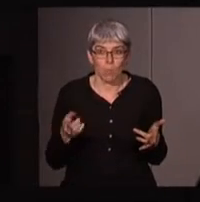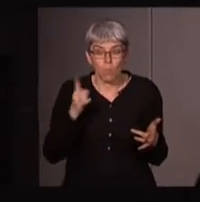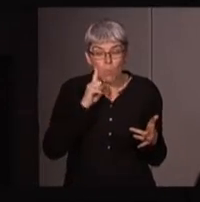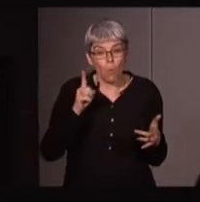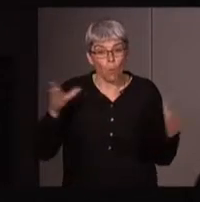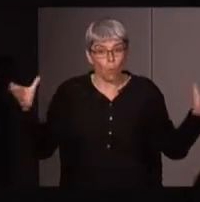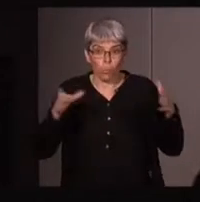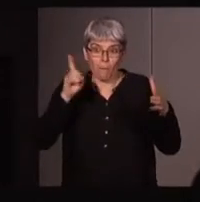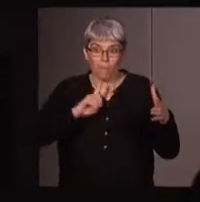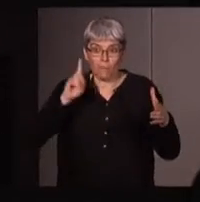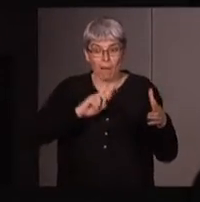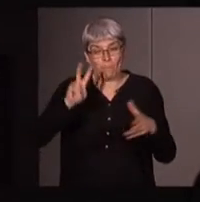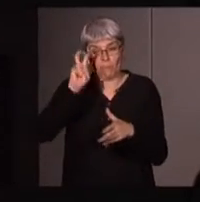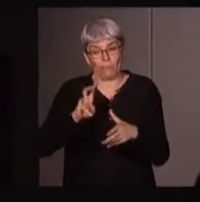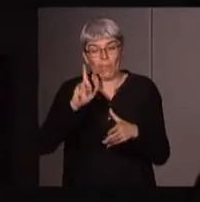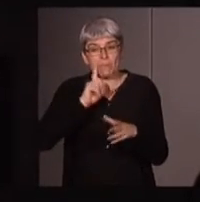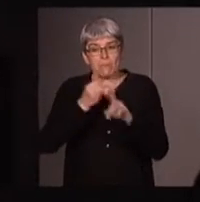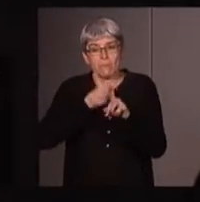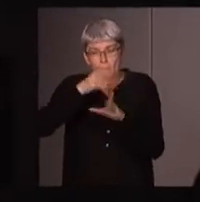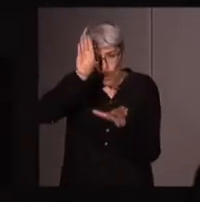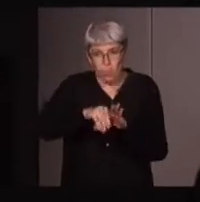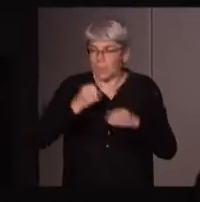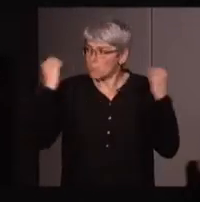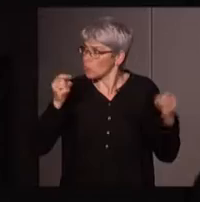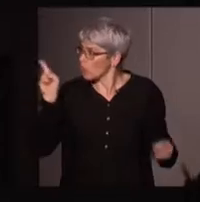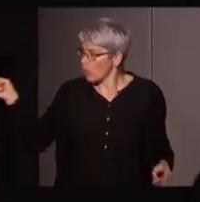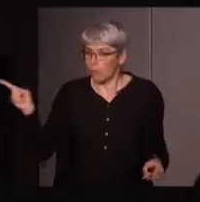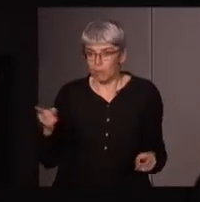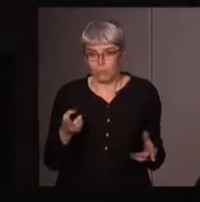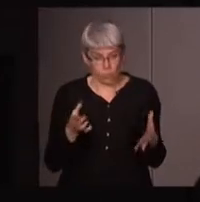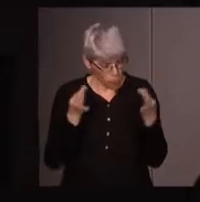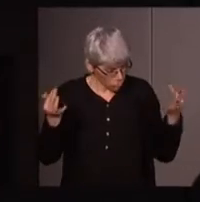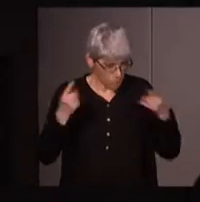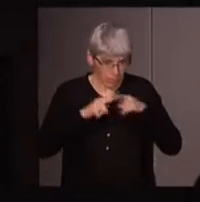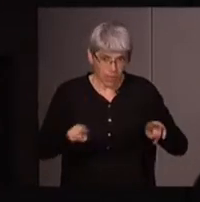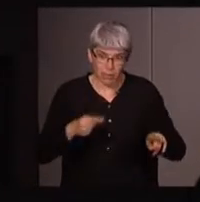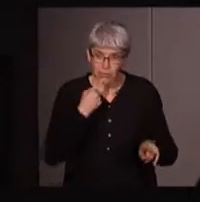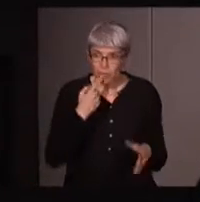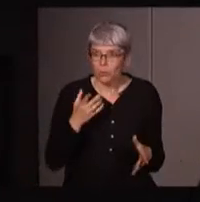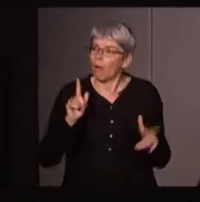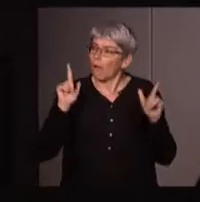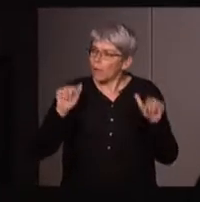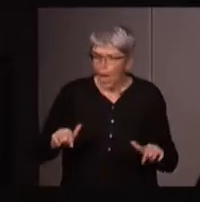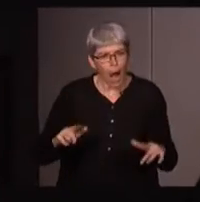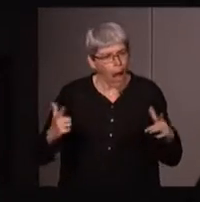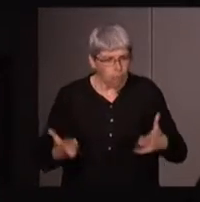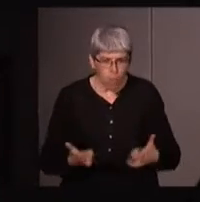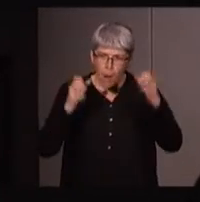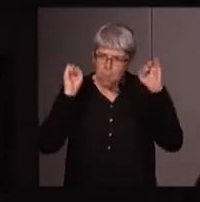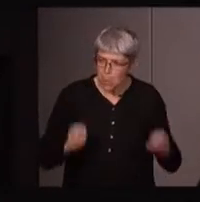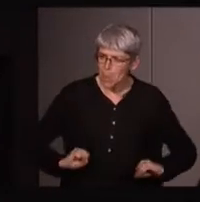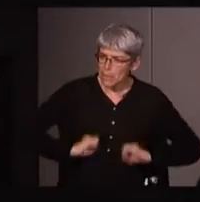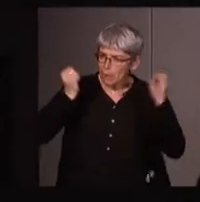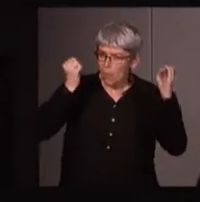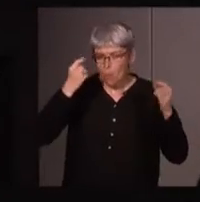écoféministes et l'ensemble des écoféministes qui faisaient partie de ces mouvements-là, c'était des sensibilités différentes, ça ne pas dire qu n avait des fois aussi pas d'énervement, d'agacement, de